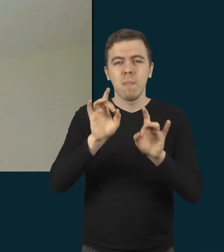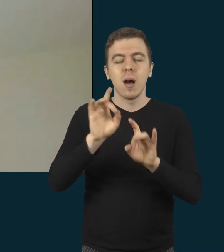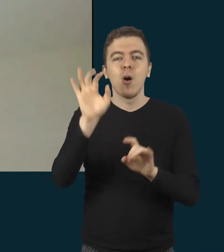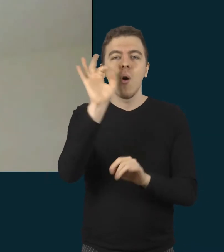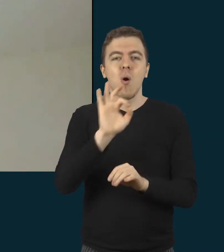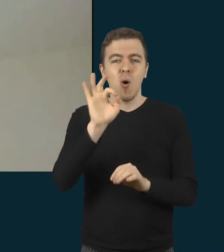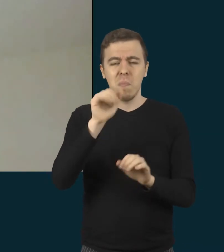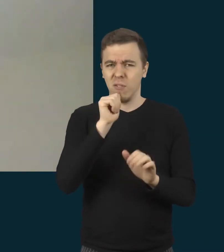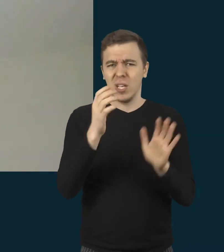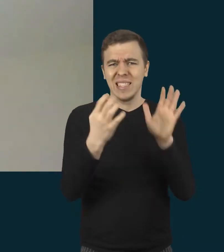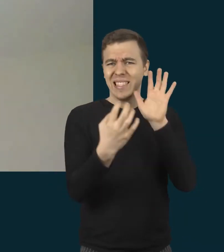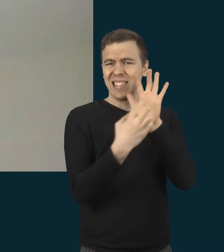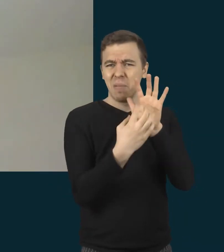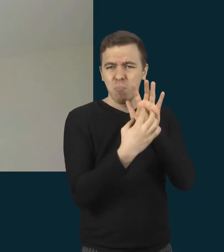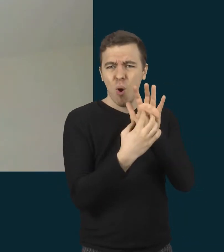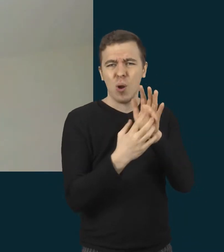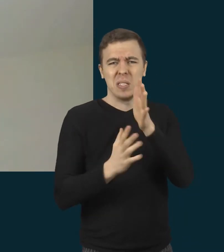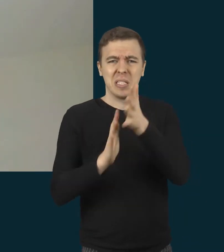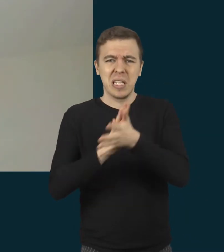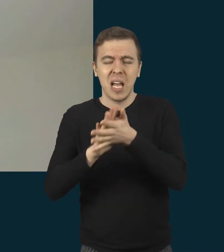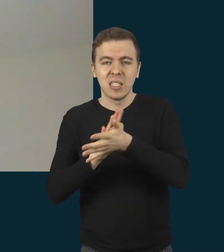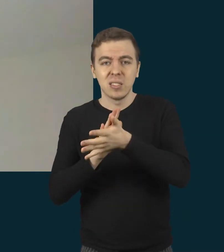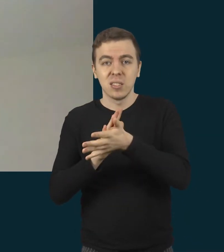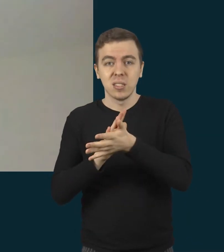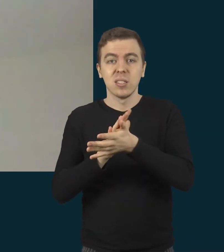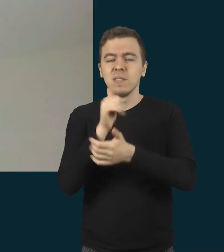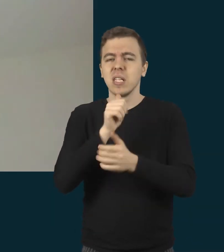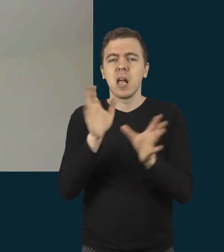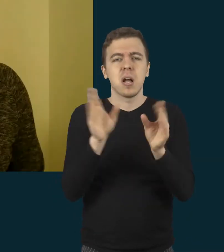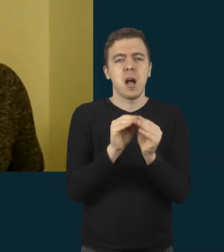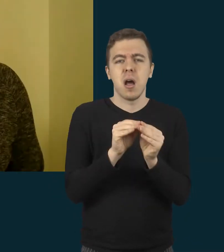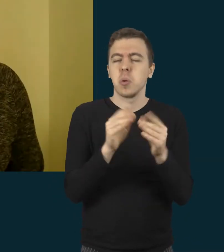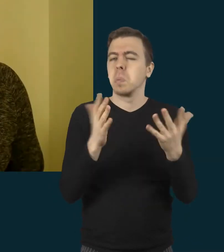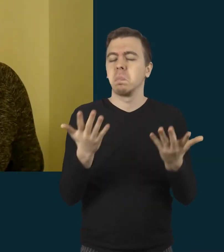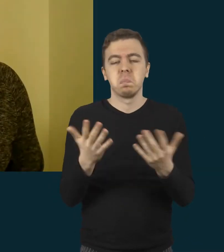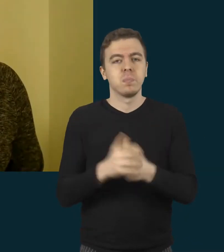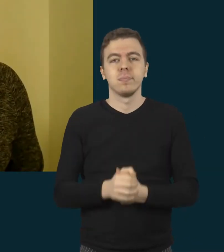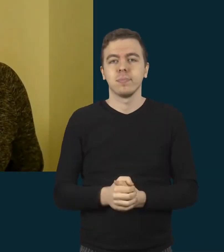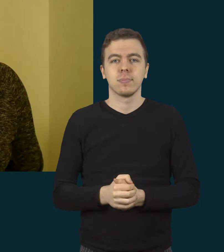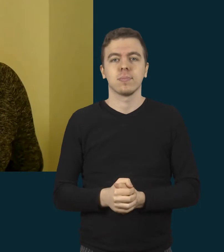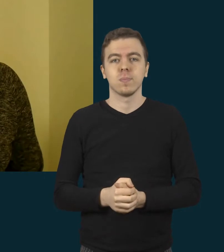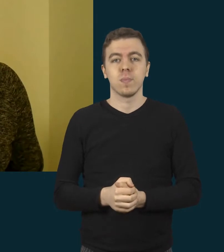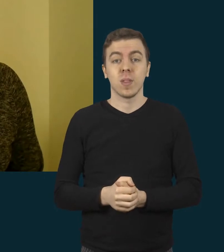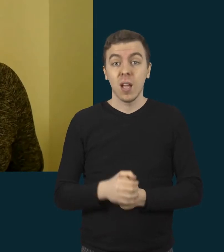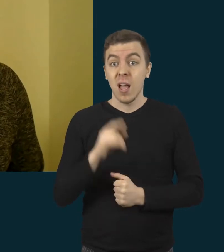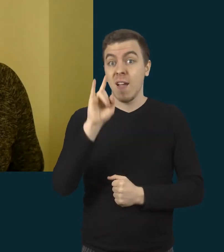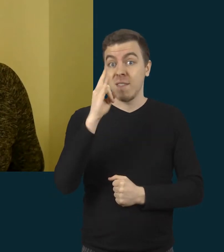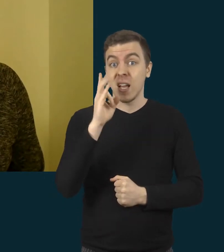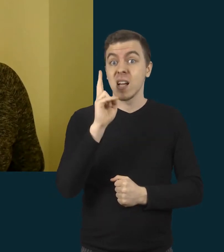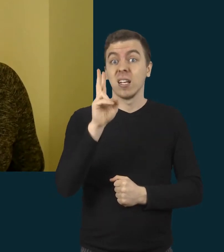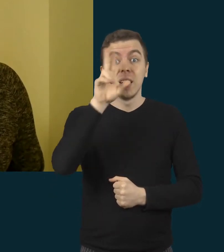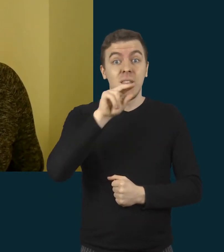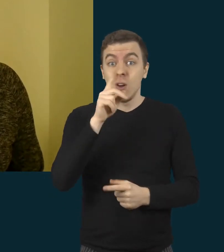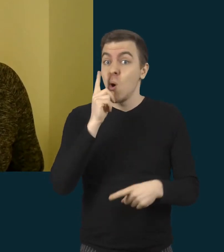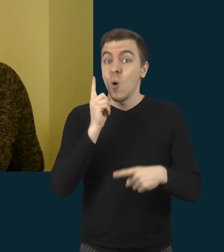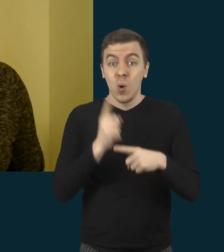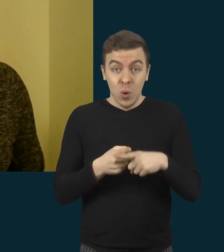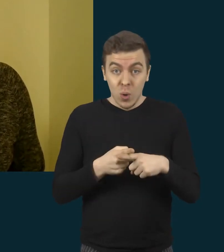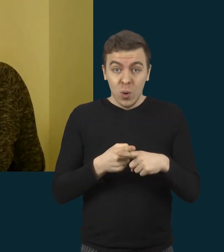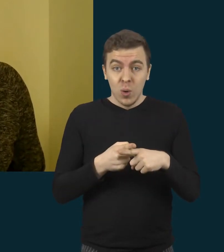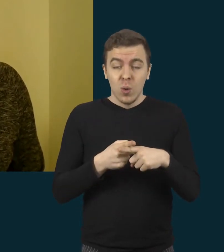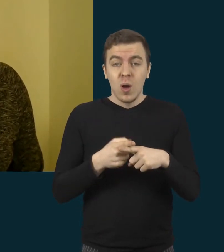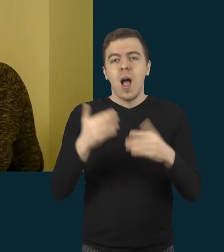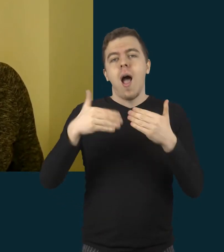simbolis ir gestas buvo visada lydimas kartu, kad vaikams, kurie yra neverbalūs, mes